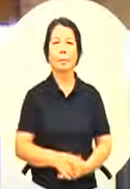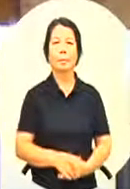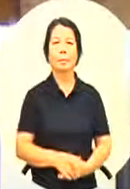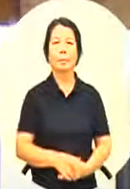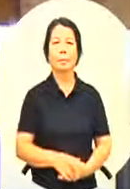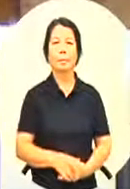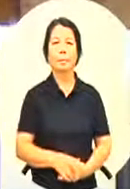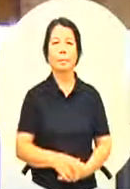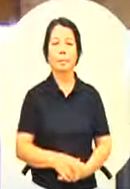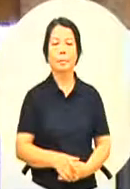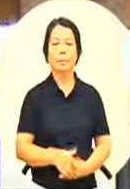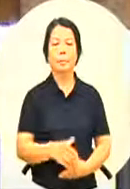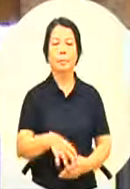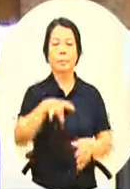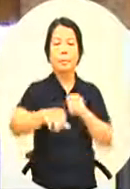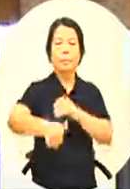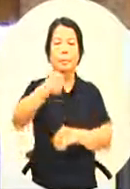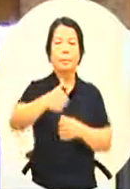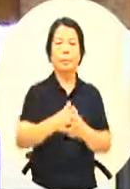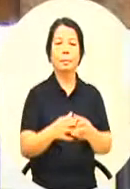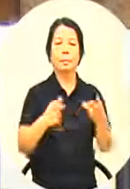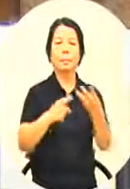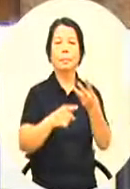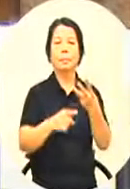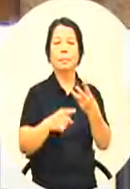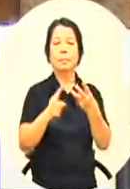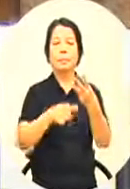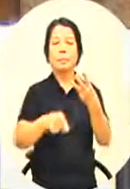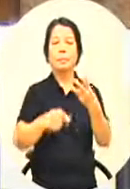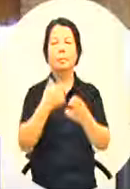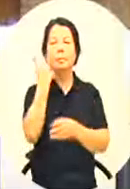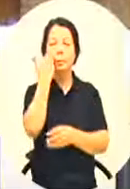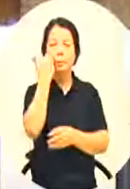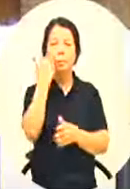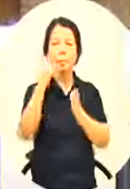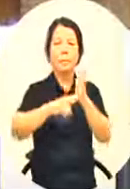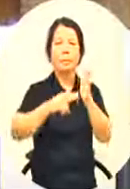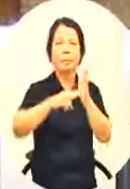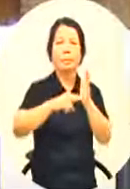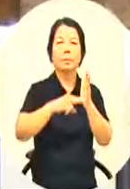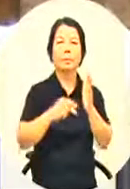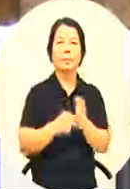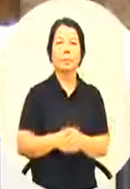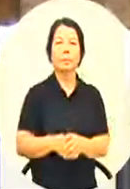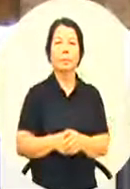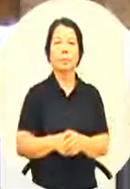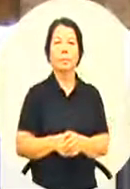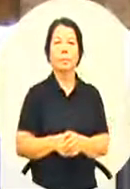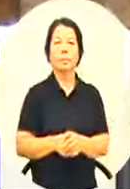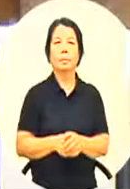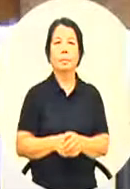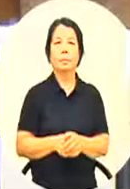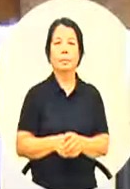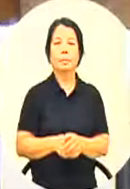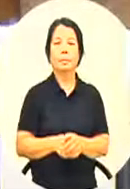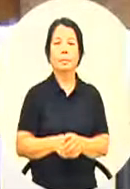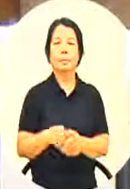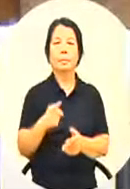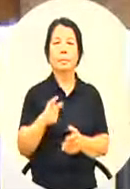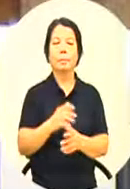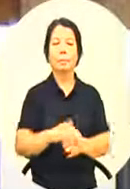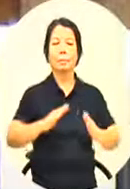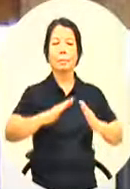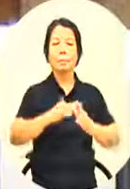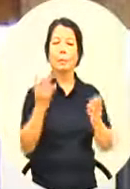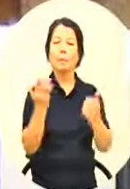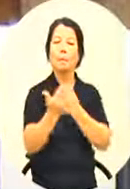我请局长回答好吗,三位局长有没有谁能够说明什么是,最起码带市长说明一下什么